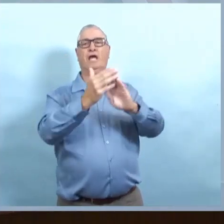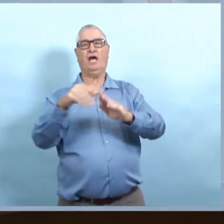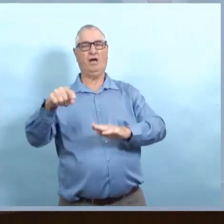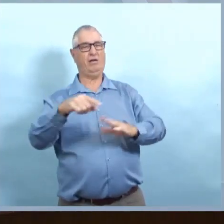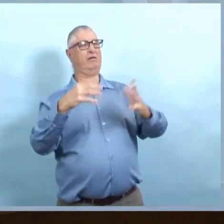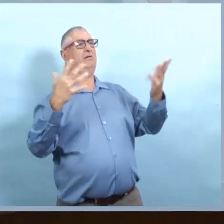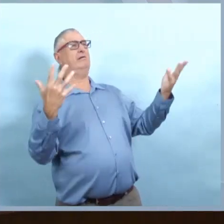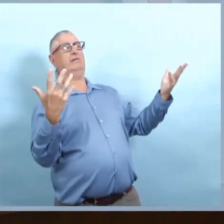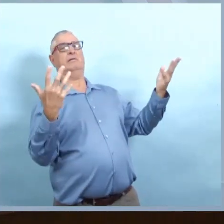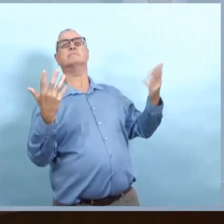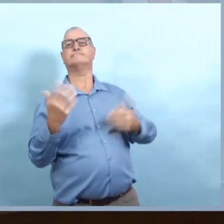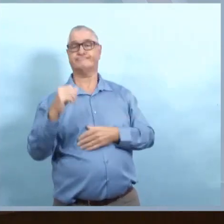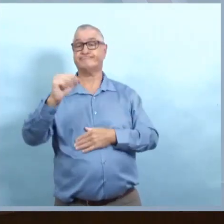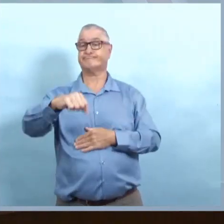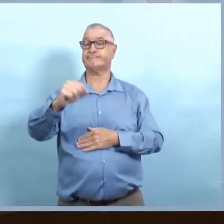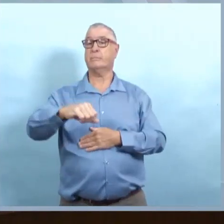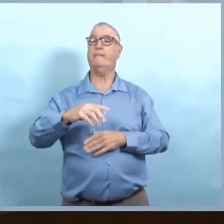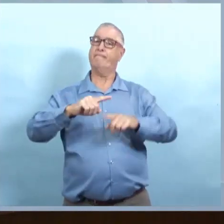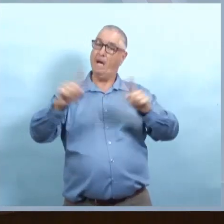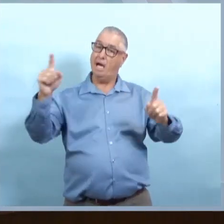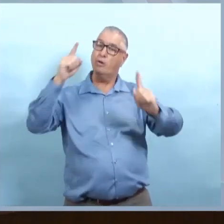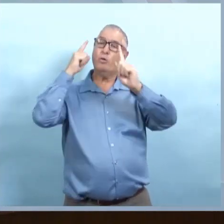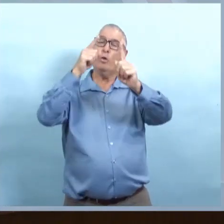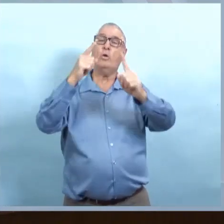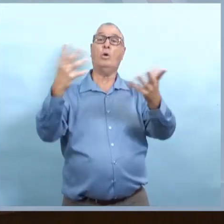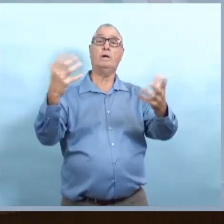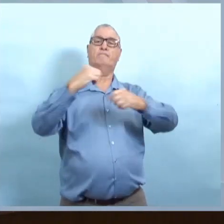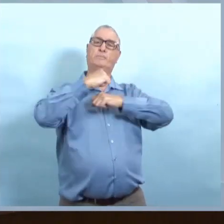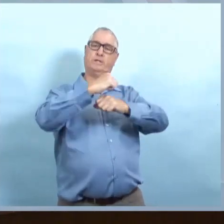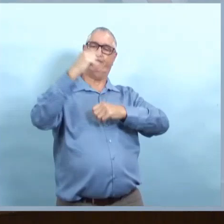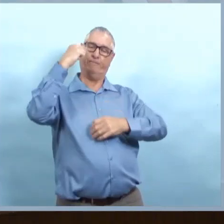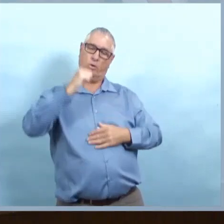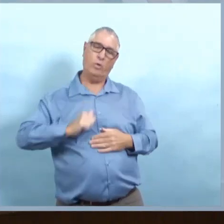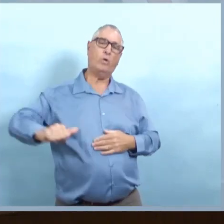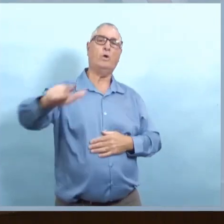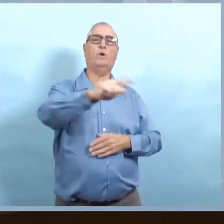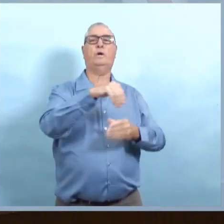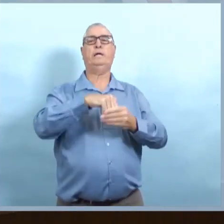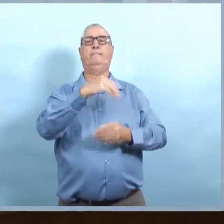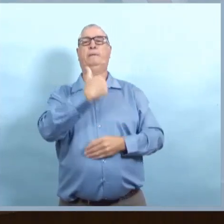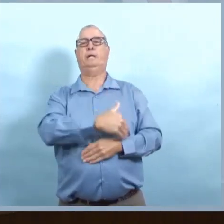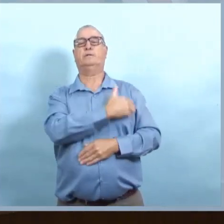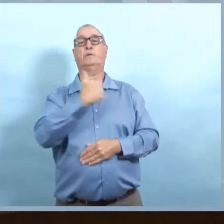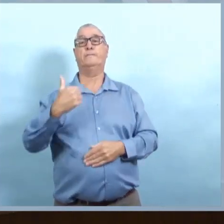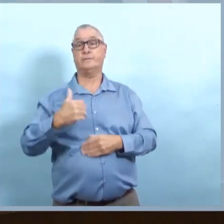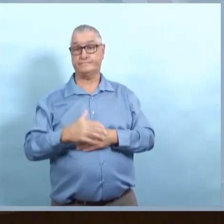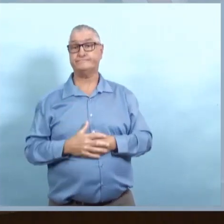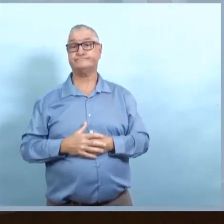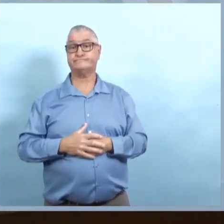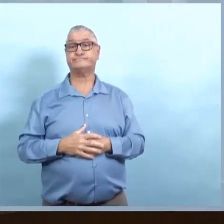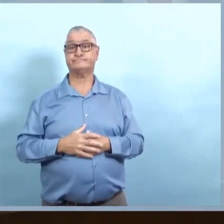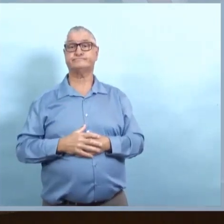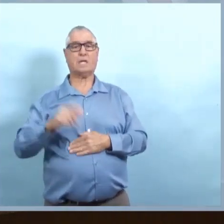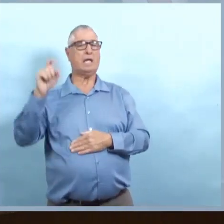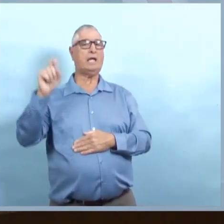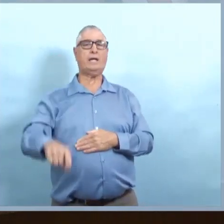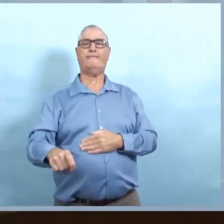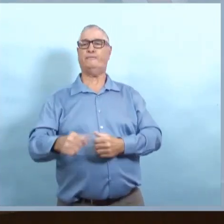ordres auront des répercussions difficiles sur certaines régions géographiques aussi. Nous savons que c'est un défi